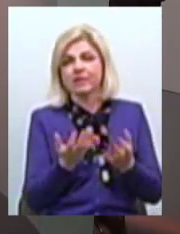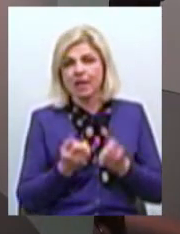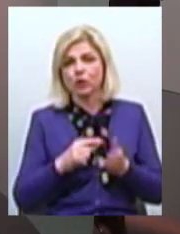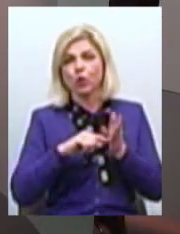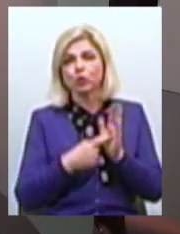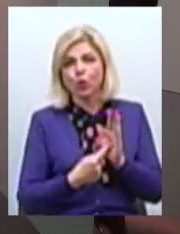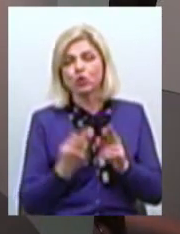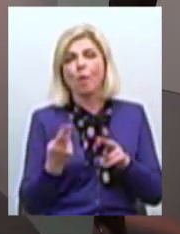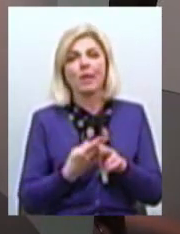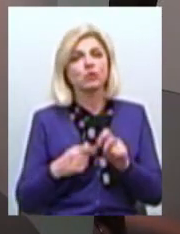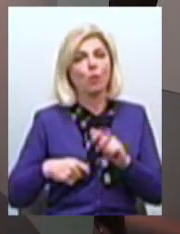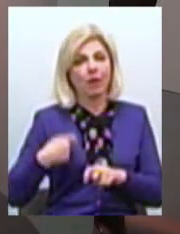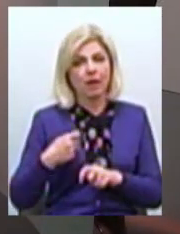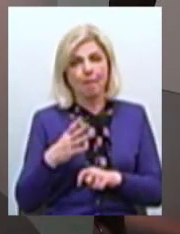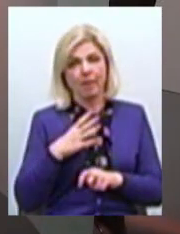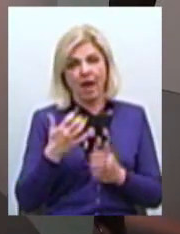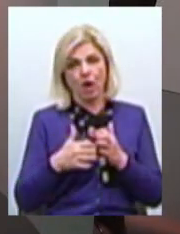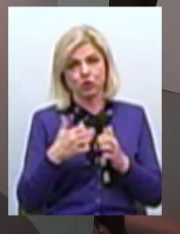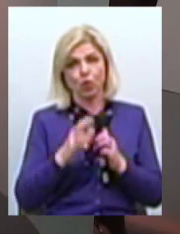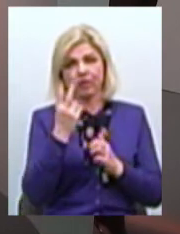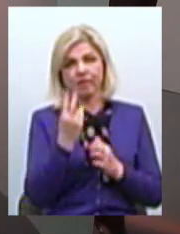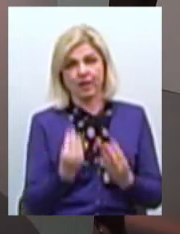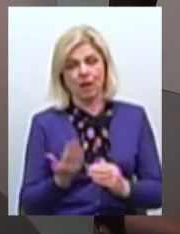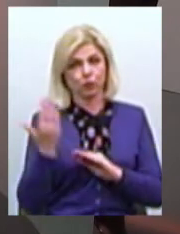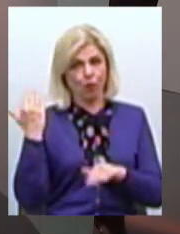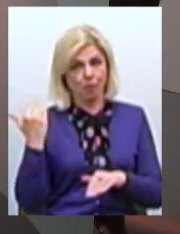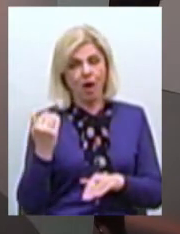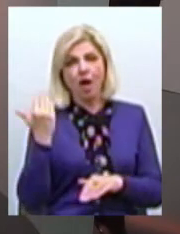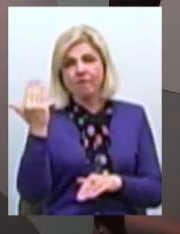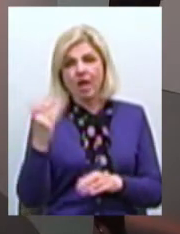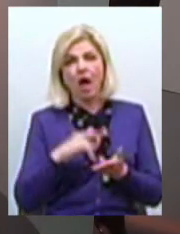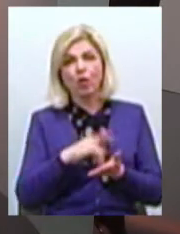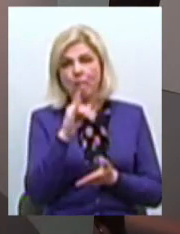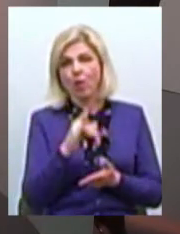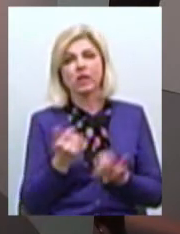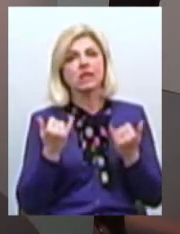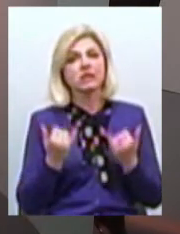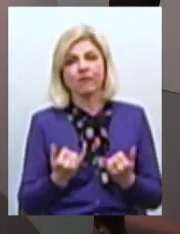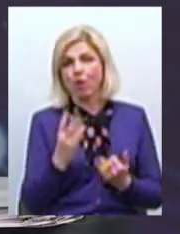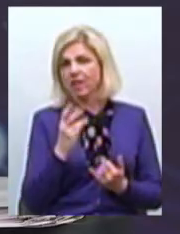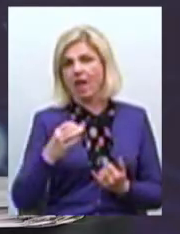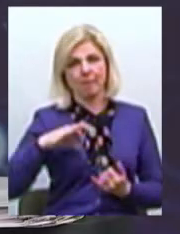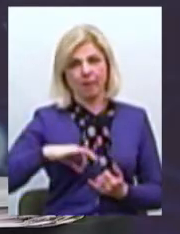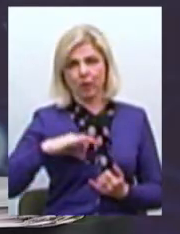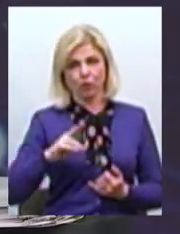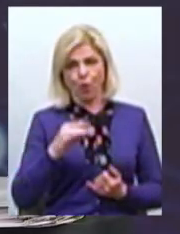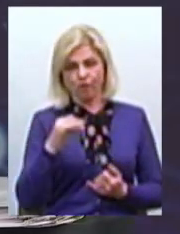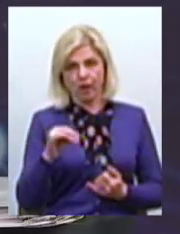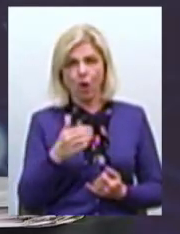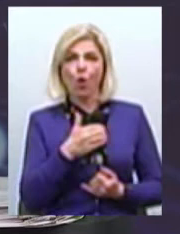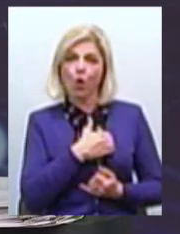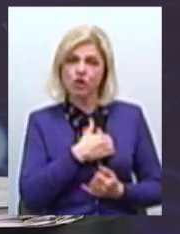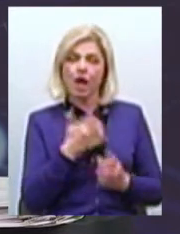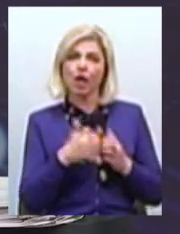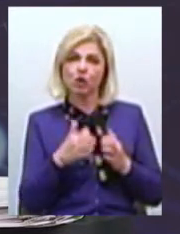кажете, ми були в Херсоні два дні тому А у них він сьогодні не прибитковий, хоча Херсон розпочав роботу ще раніше А можна я